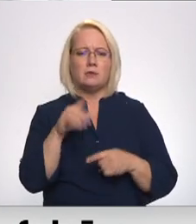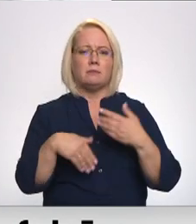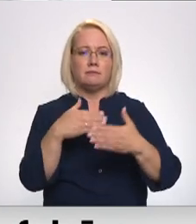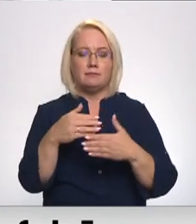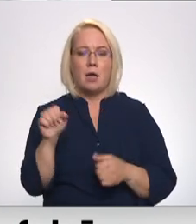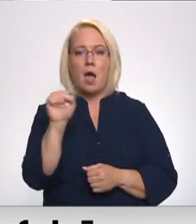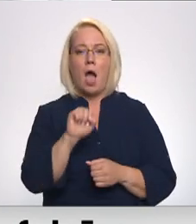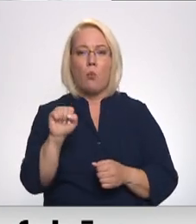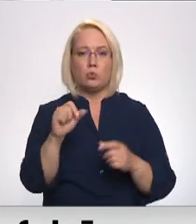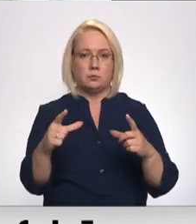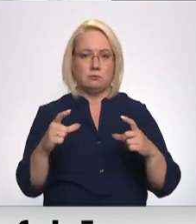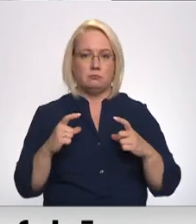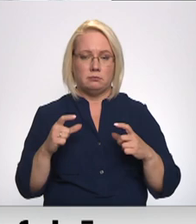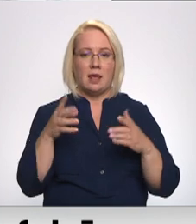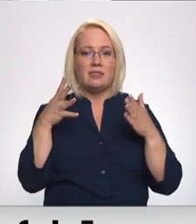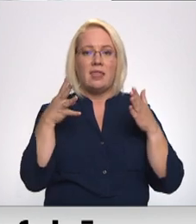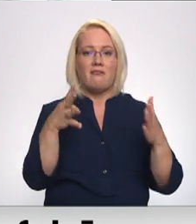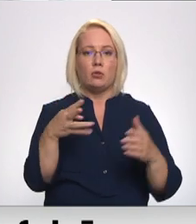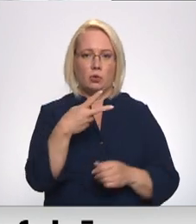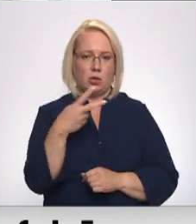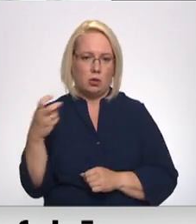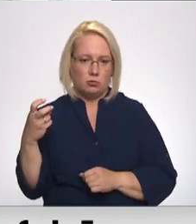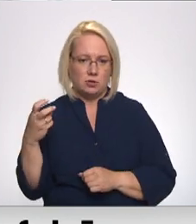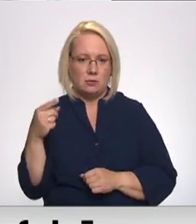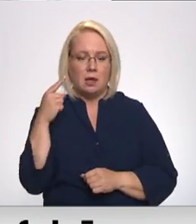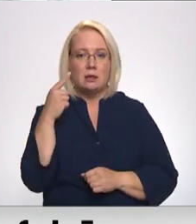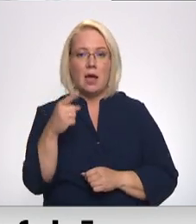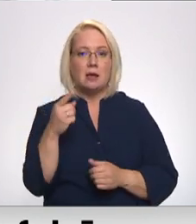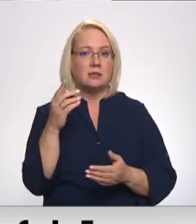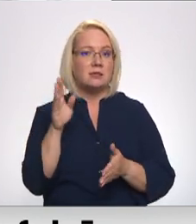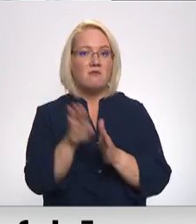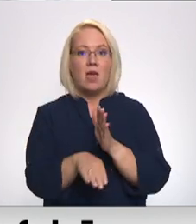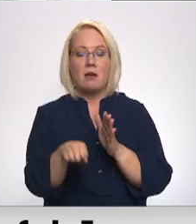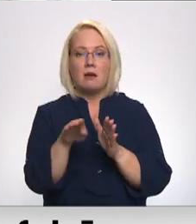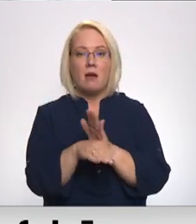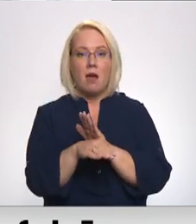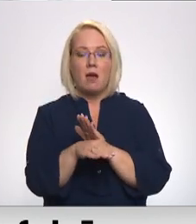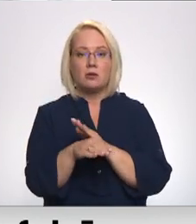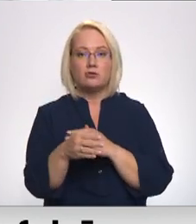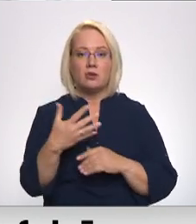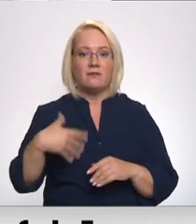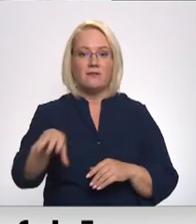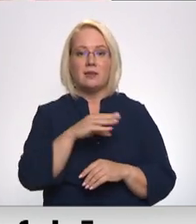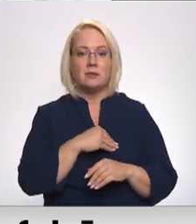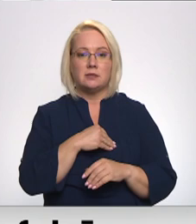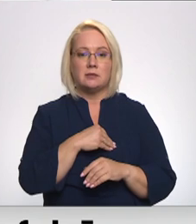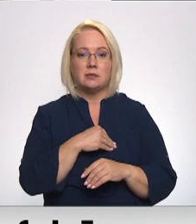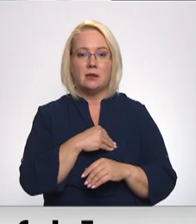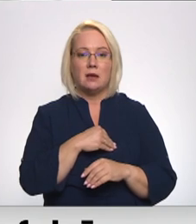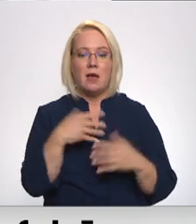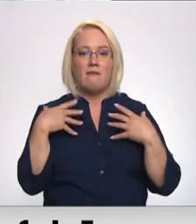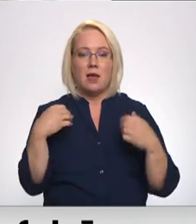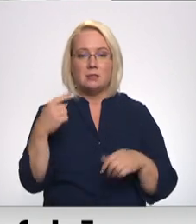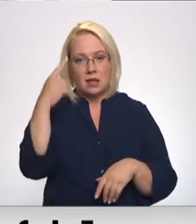Augustu rēķinas bija 9,2 tūkstoši. Tātad tas noslauka vēselo